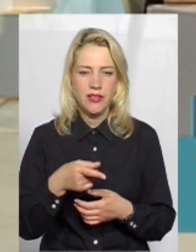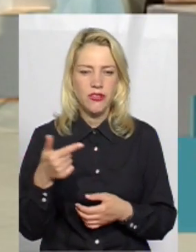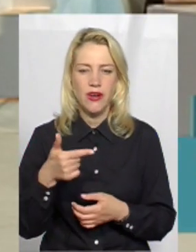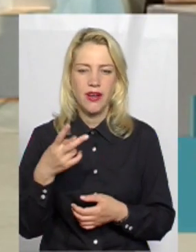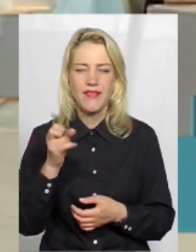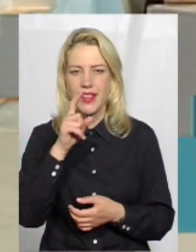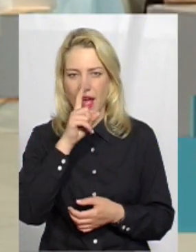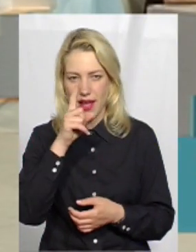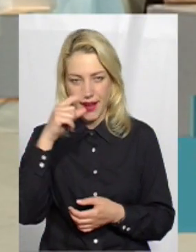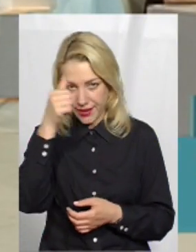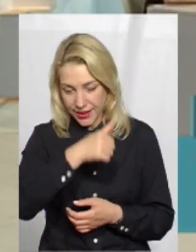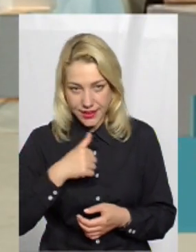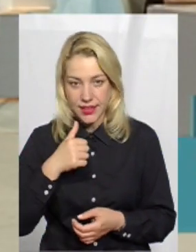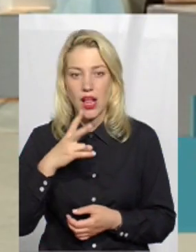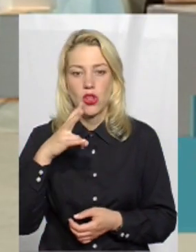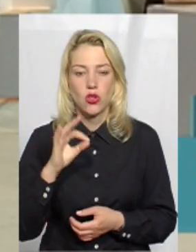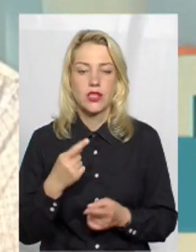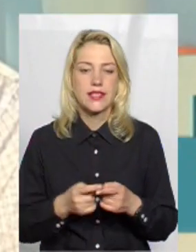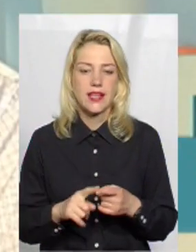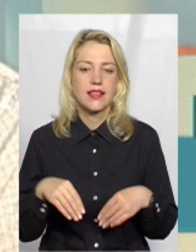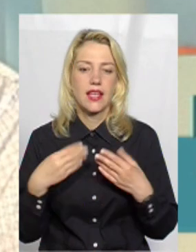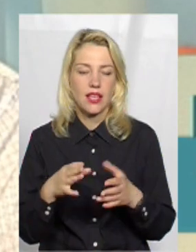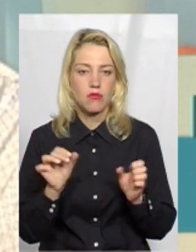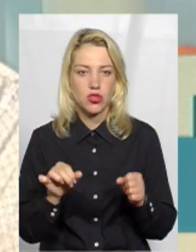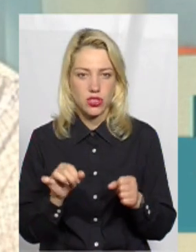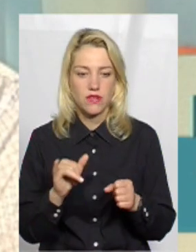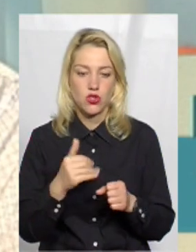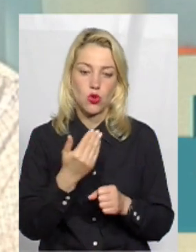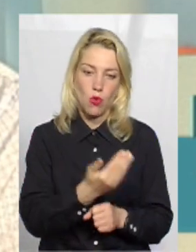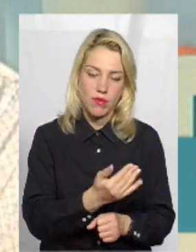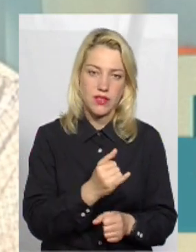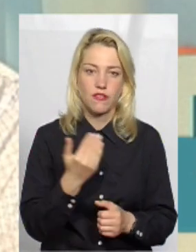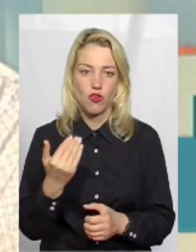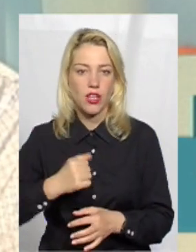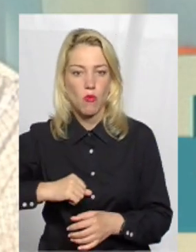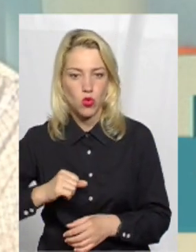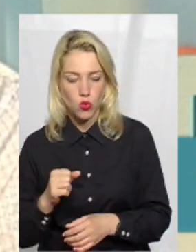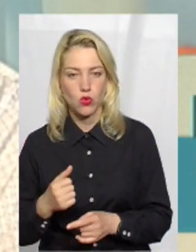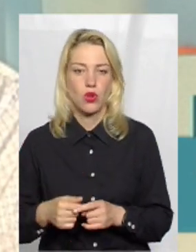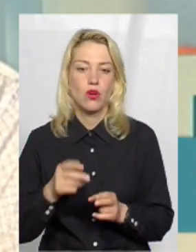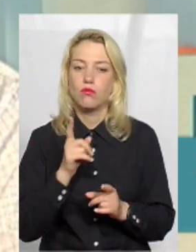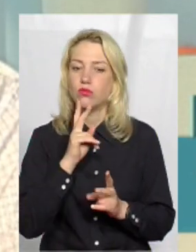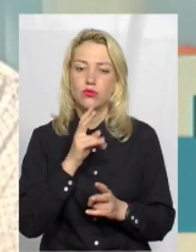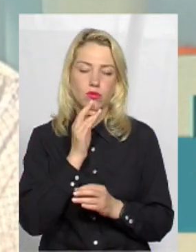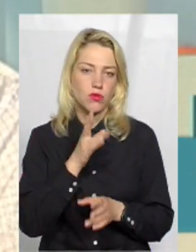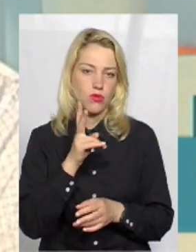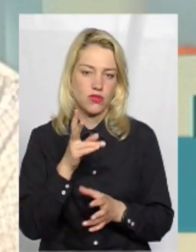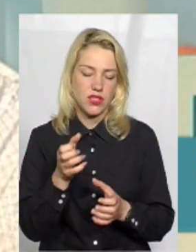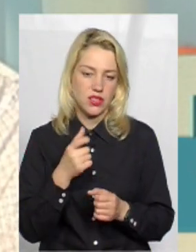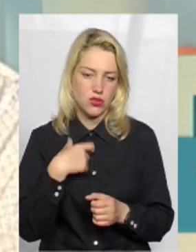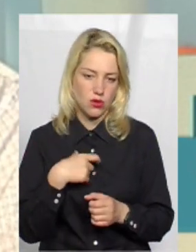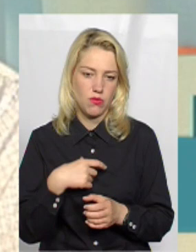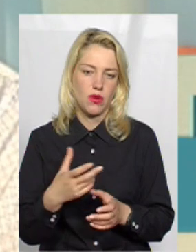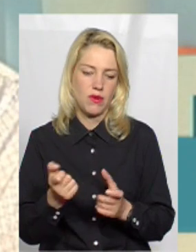гривень на рік, але дає можливість тобі і твоєму другу, будь-кому, кого ти можеш взяти з собою, брати